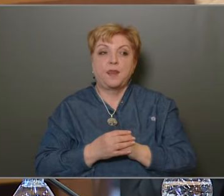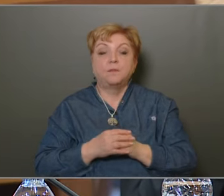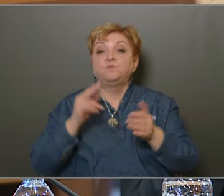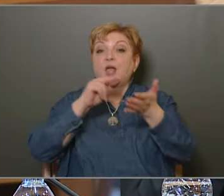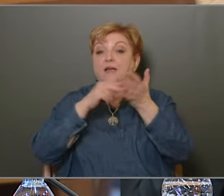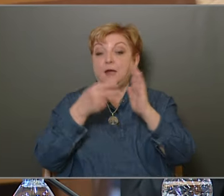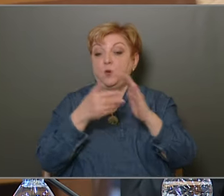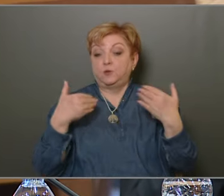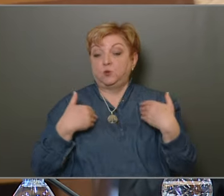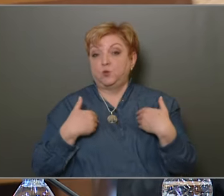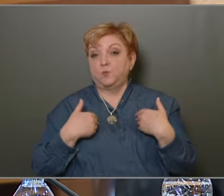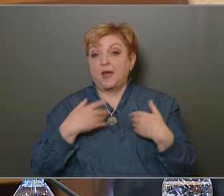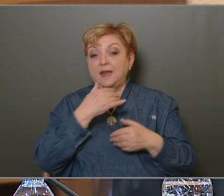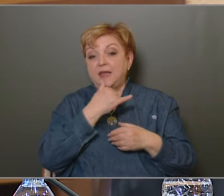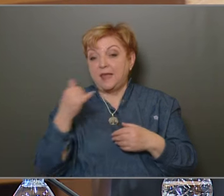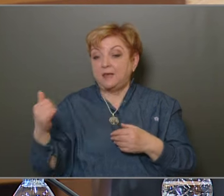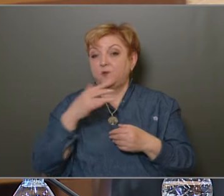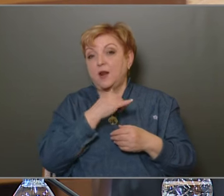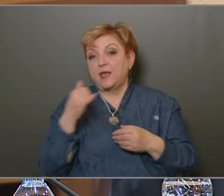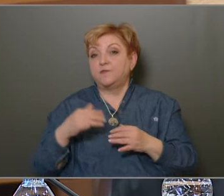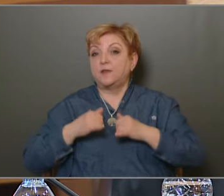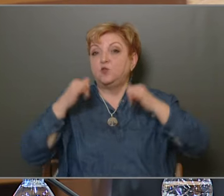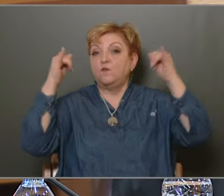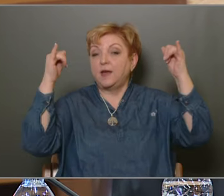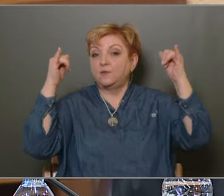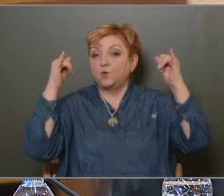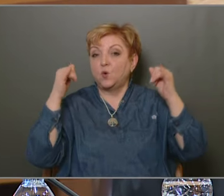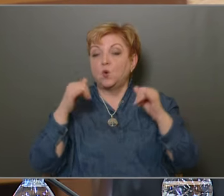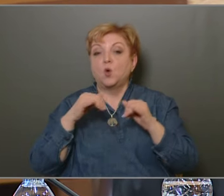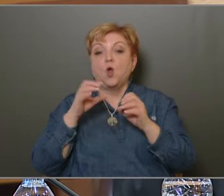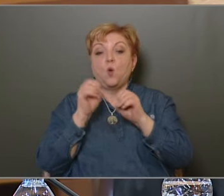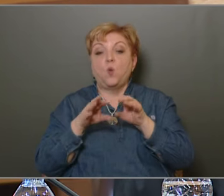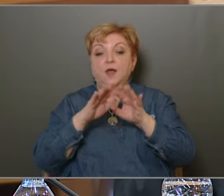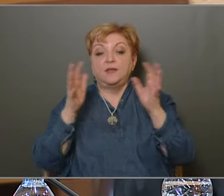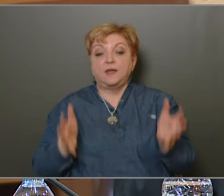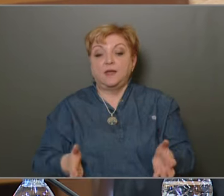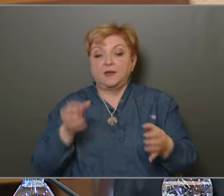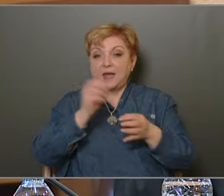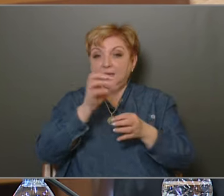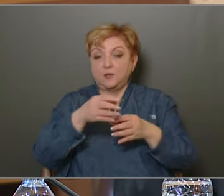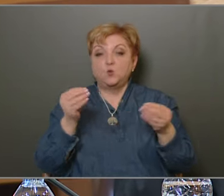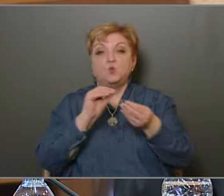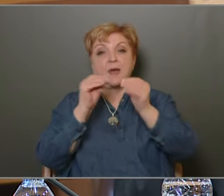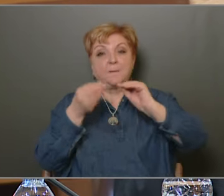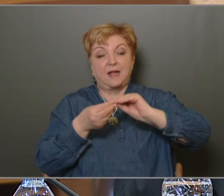A kerületünkben évről évre növekvő számú hulladékgyűjtő edényt üzemeltetnek.